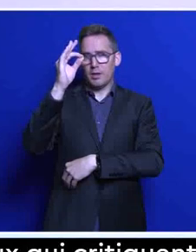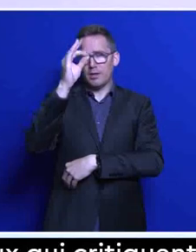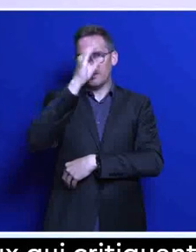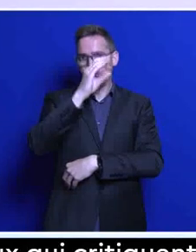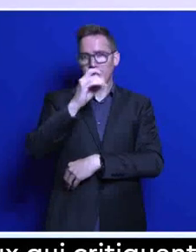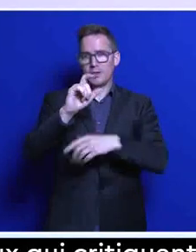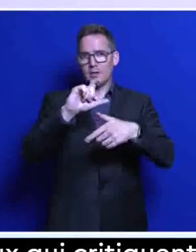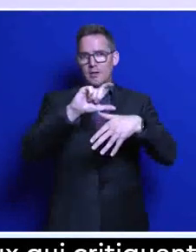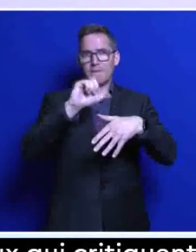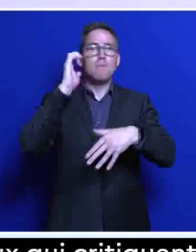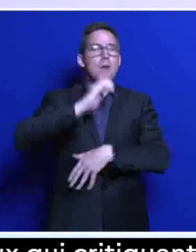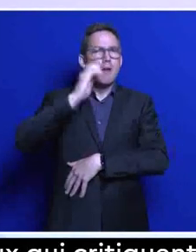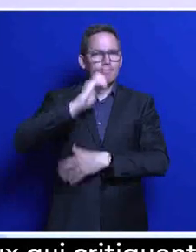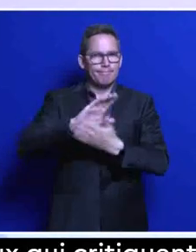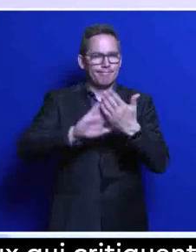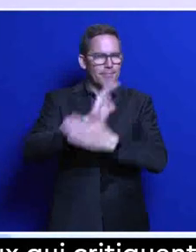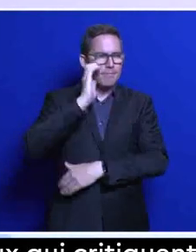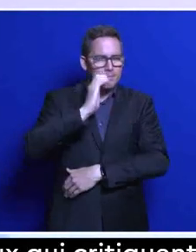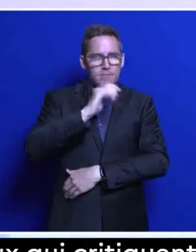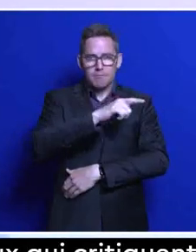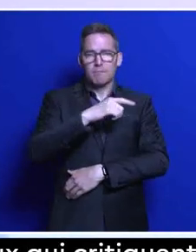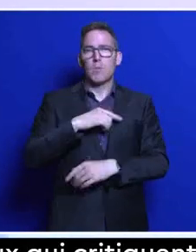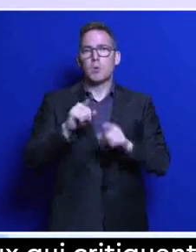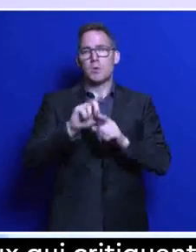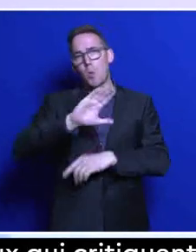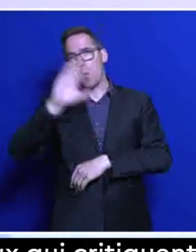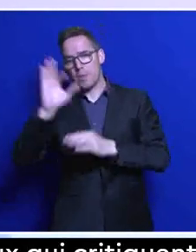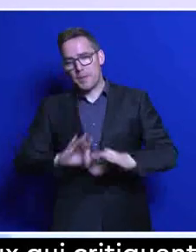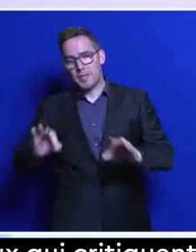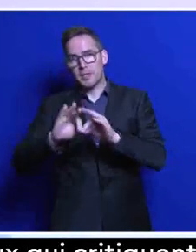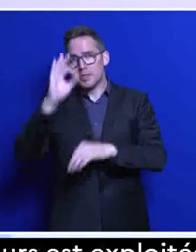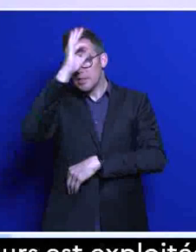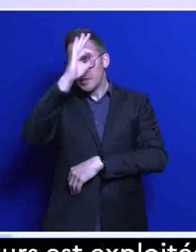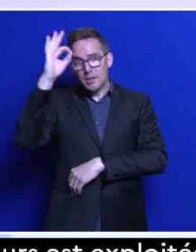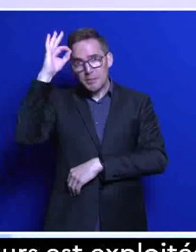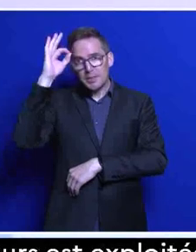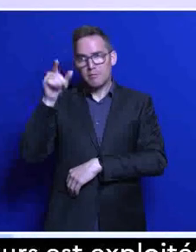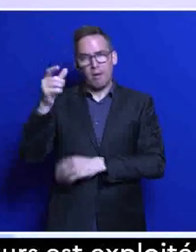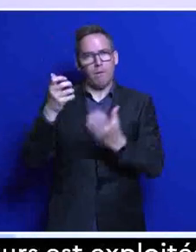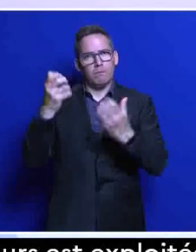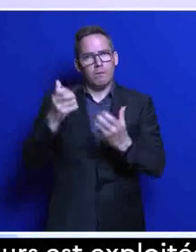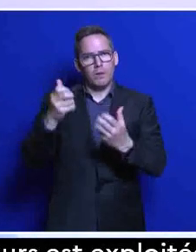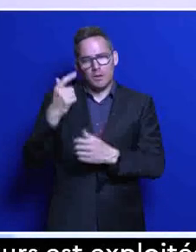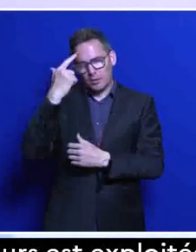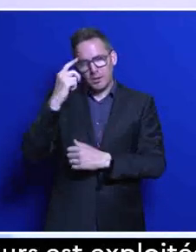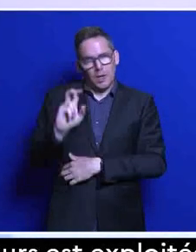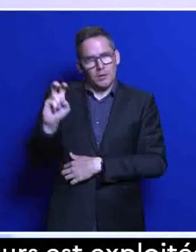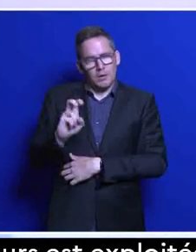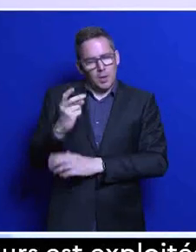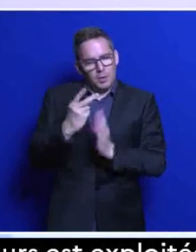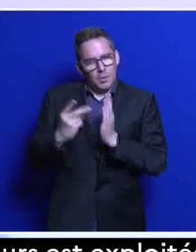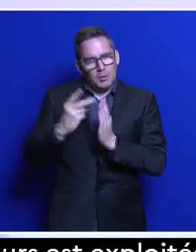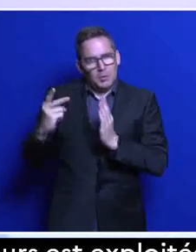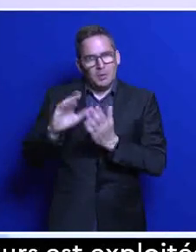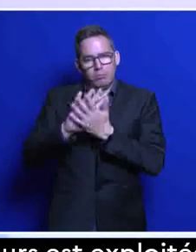'Arabie saoudite en matière d'hydrogène vert et la volonté de l'Arabie saoudite de s'engager totalement dans la production